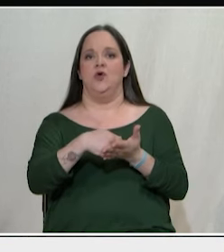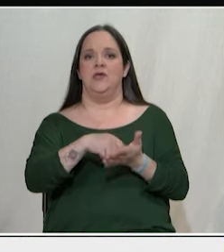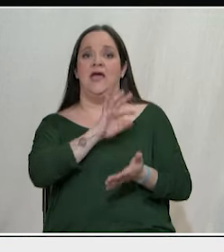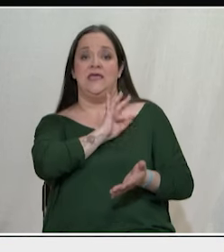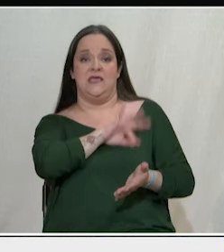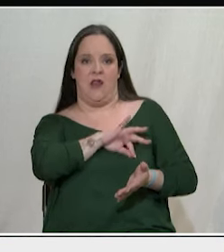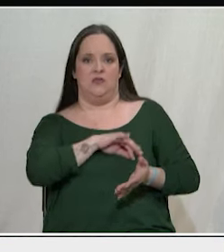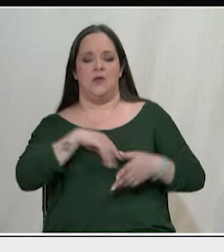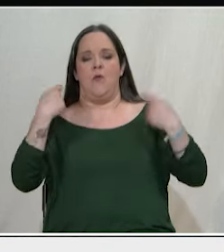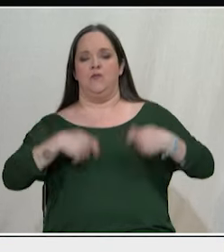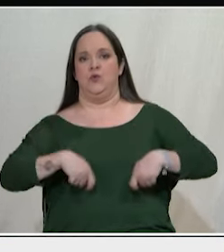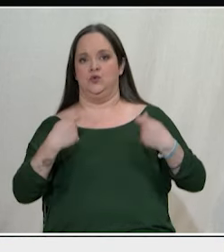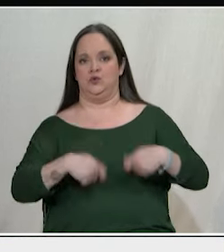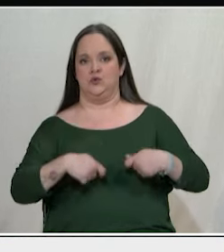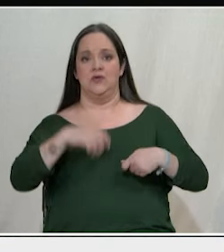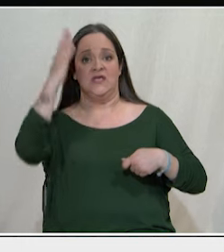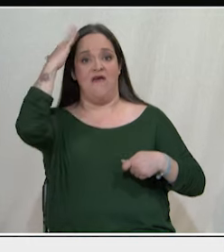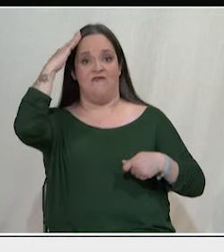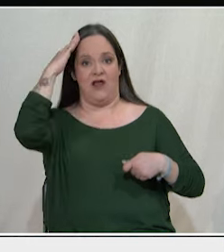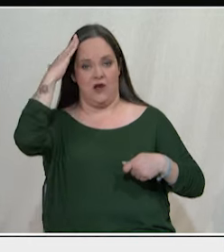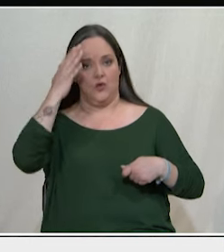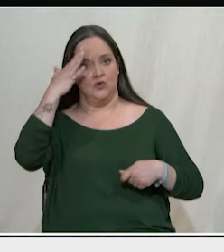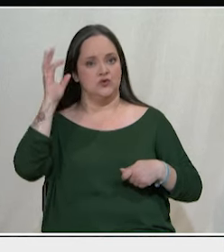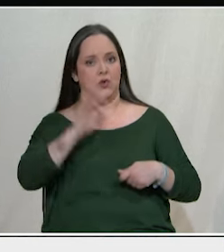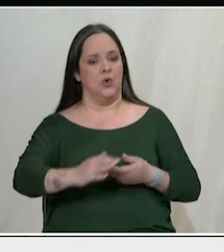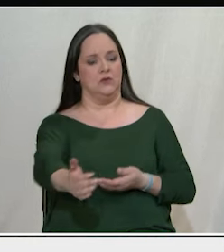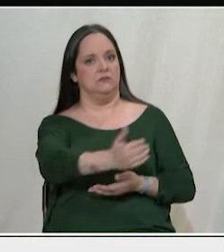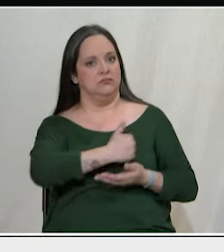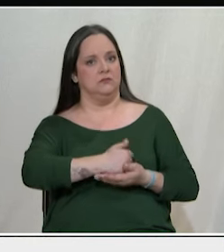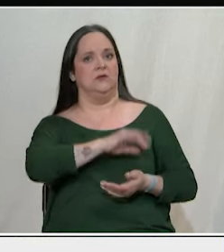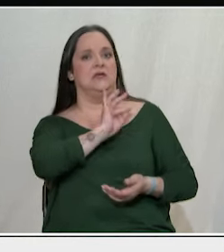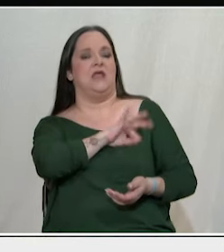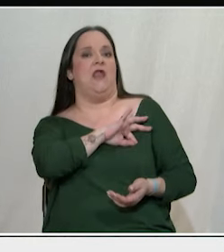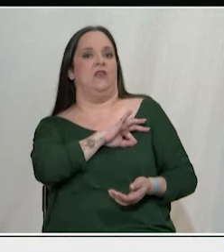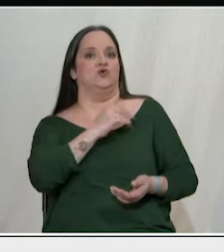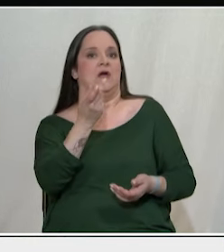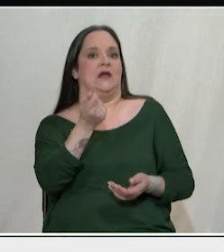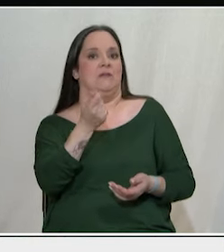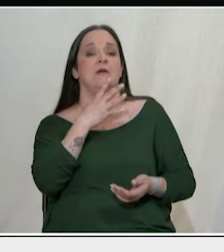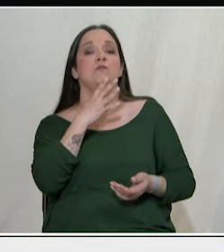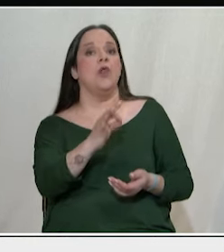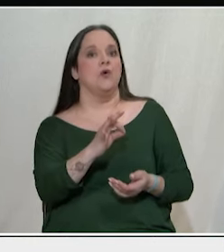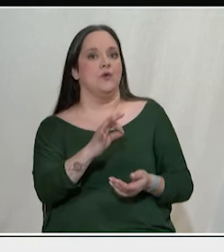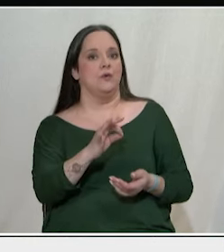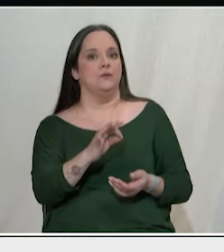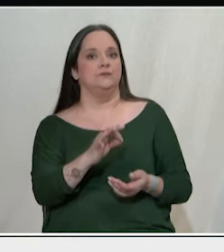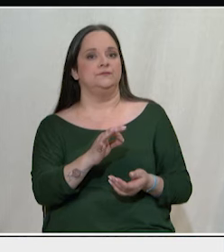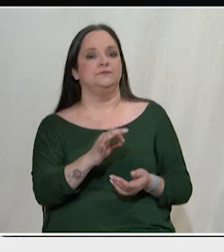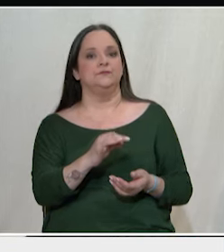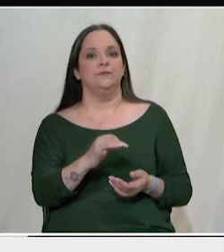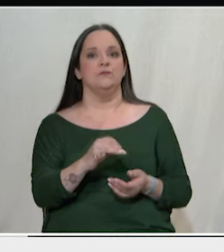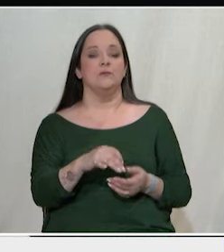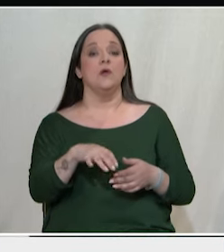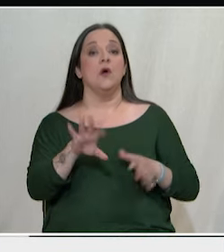πλούτο, στο κεφάλαιο ώστε να εξοικονομηθούν χρήματα. Να εξοικονομηθούν χρήματα γιατί? Γιατί? Όχι για να